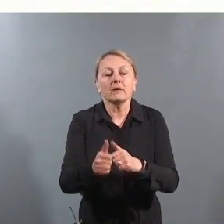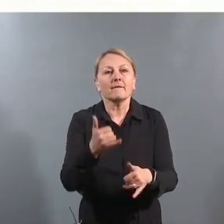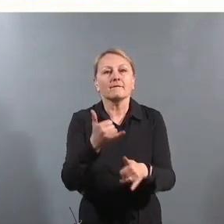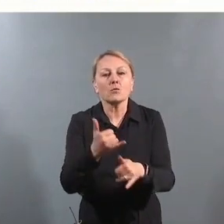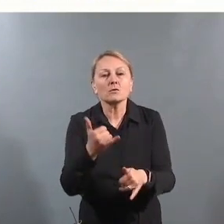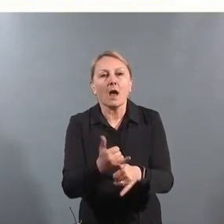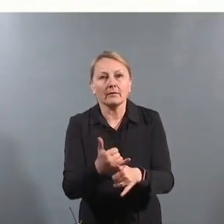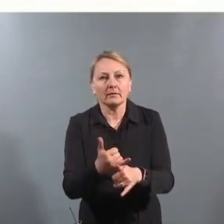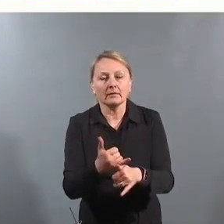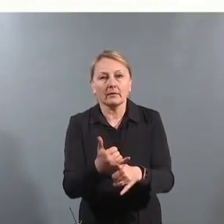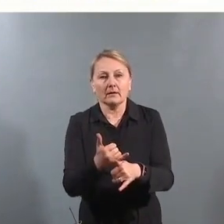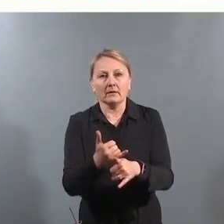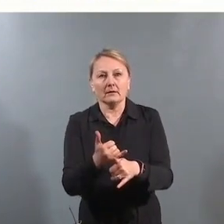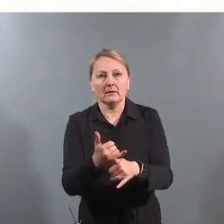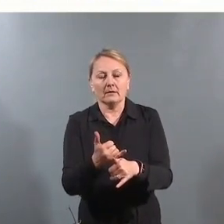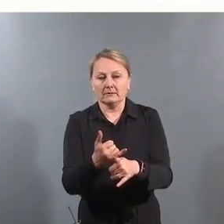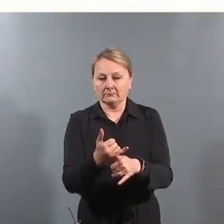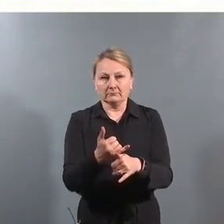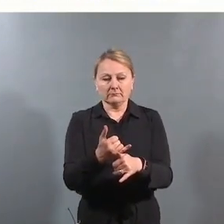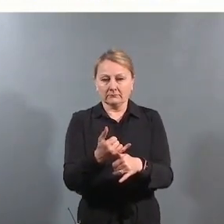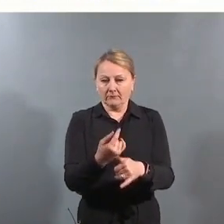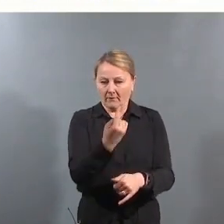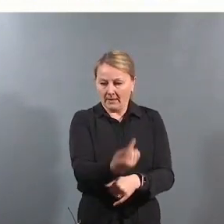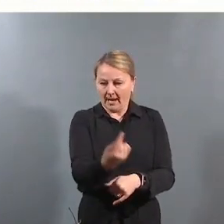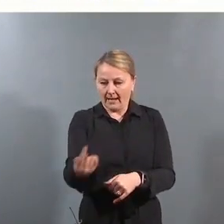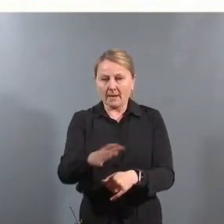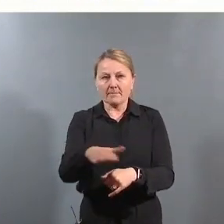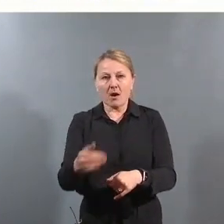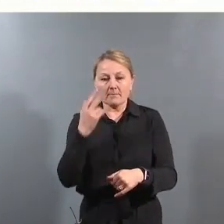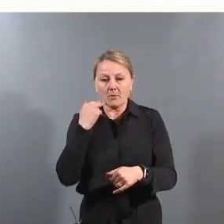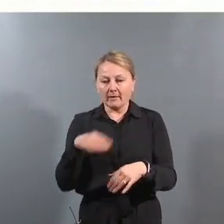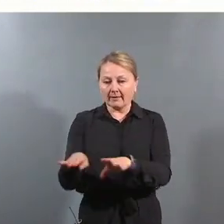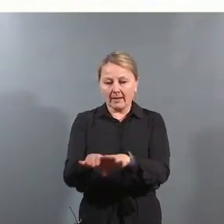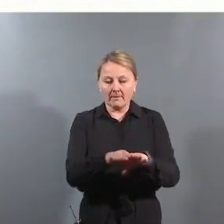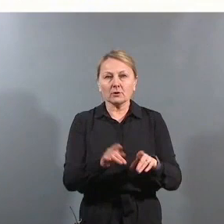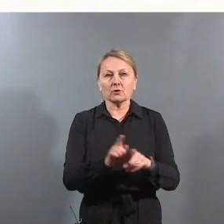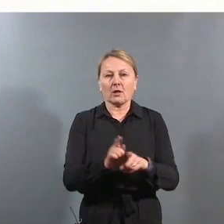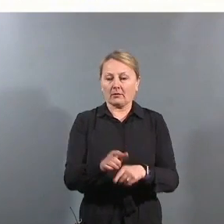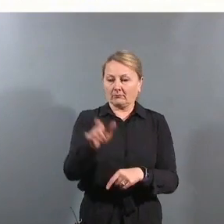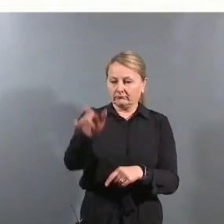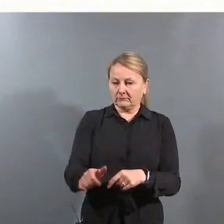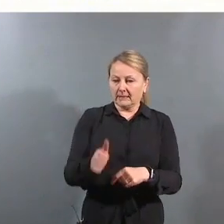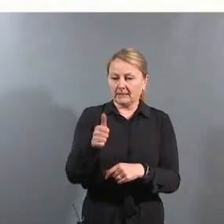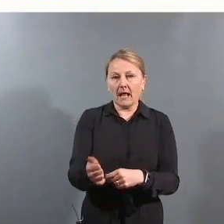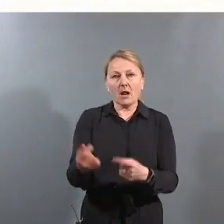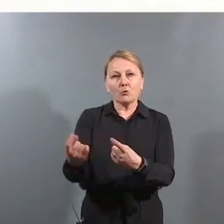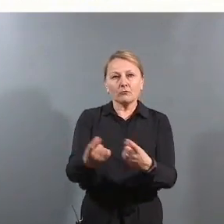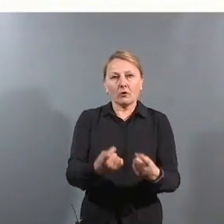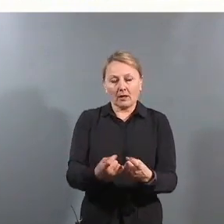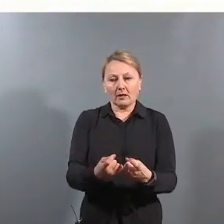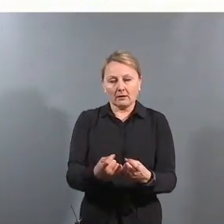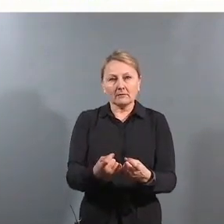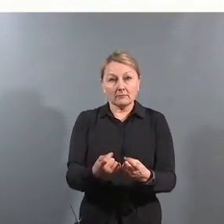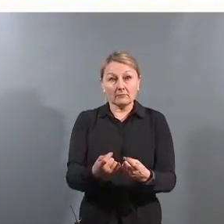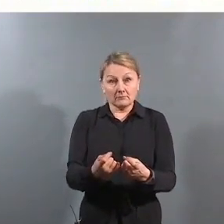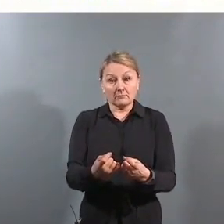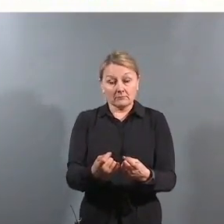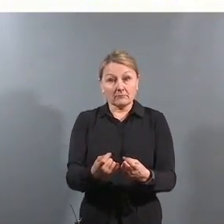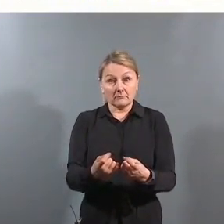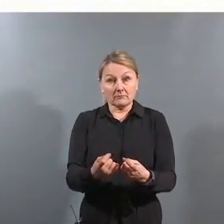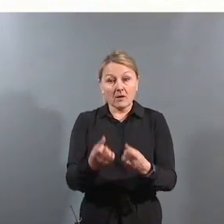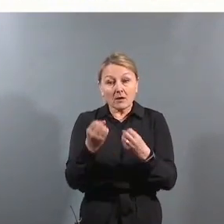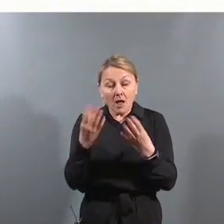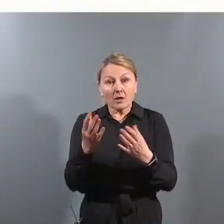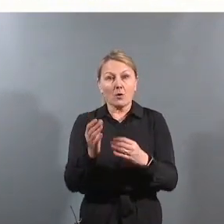skal vi for dette enkelte barn prøve å tilpasse sånn at vedkommende selv med de utfordringer de har, klarer å